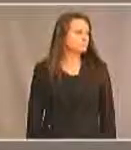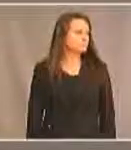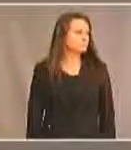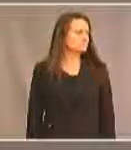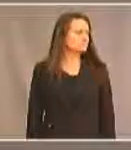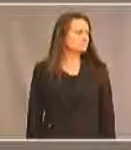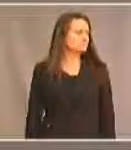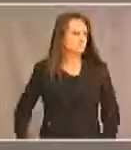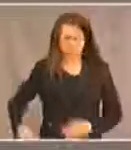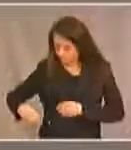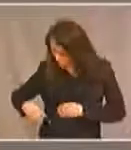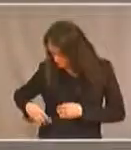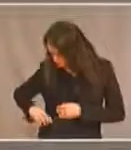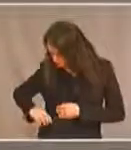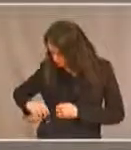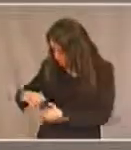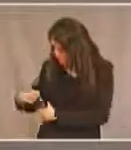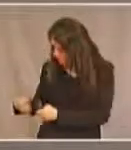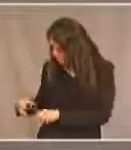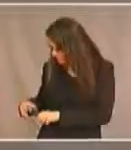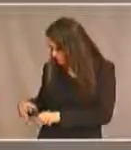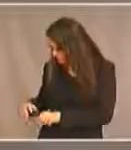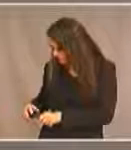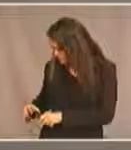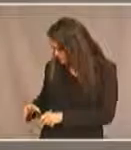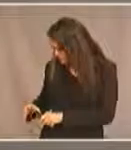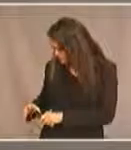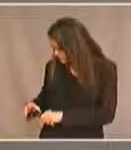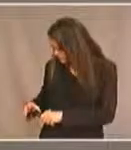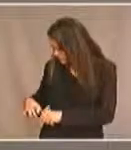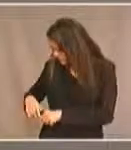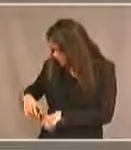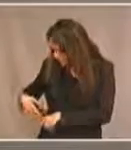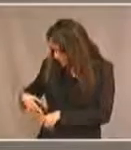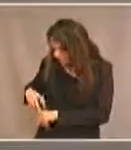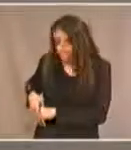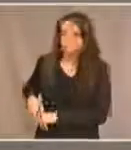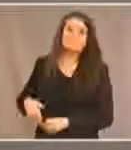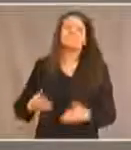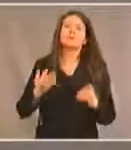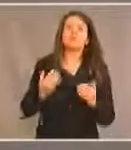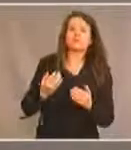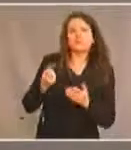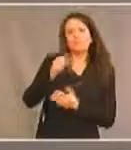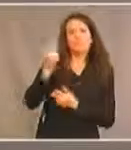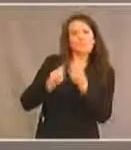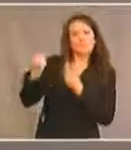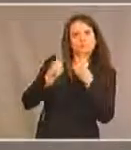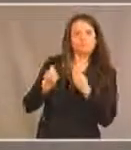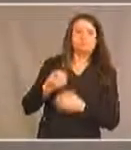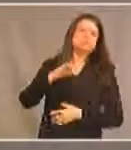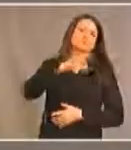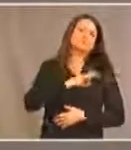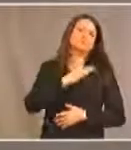je voulais remercier Trevor de ses propos. Cela m'a fait penser à notre